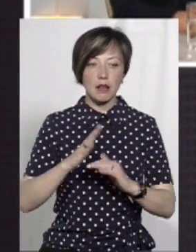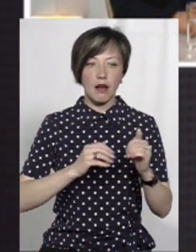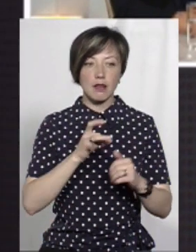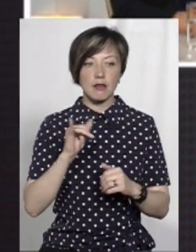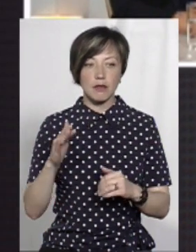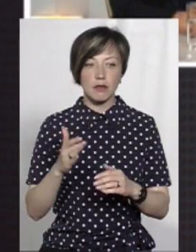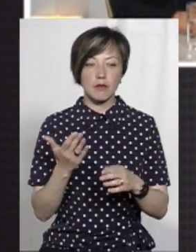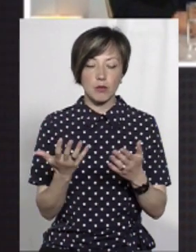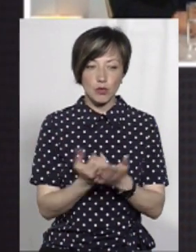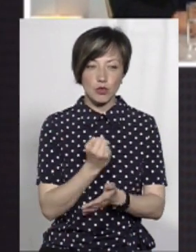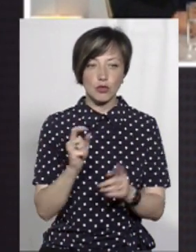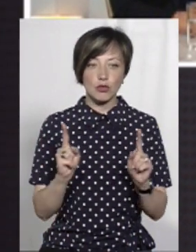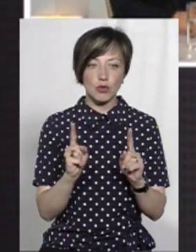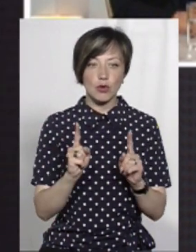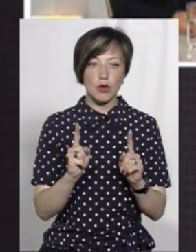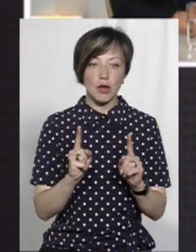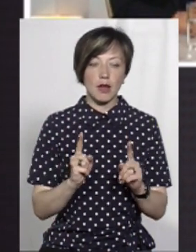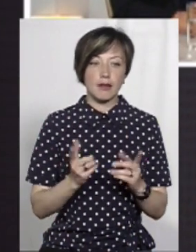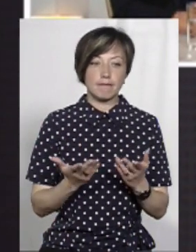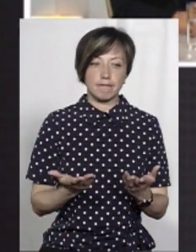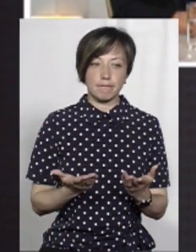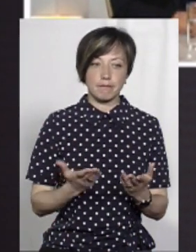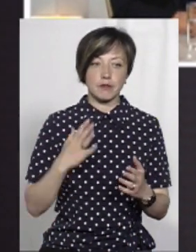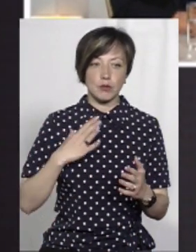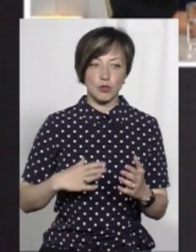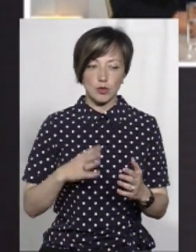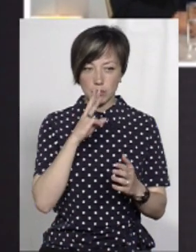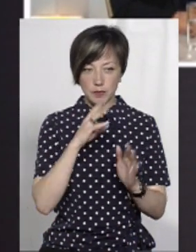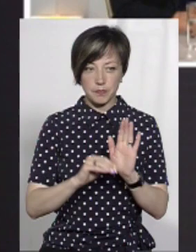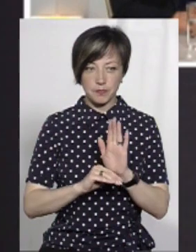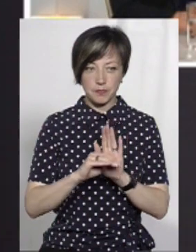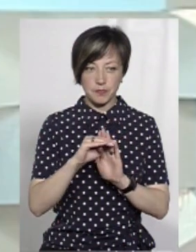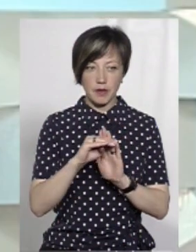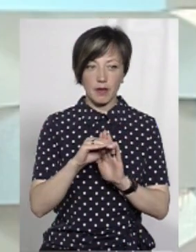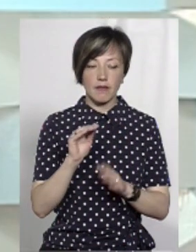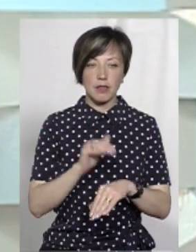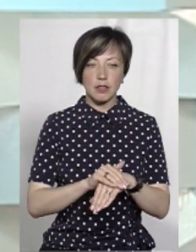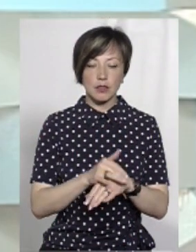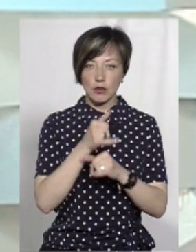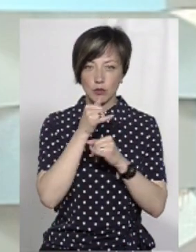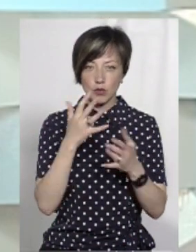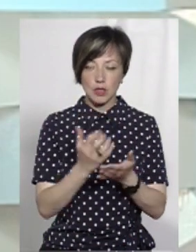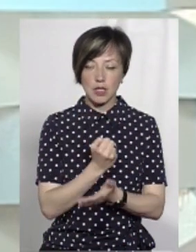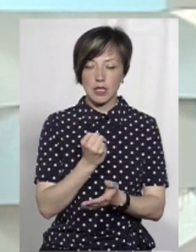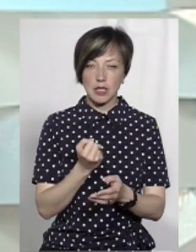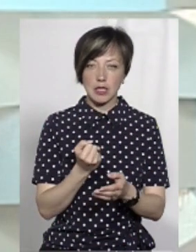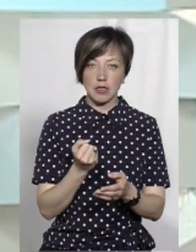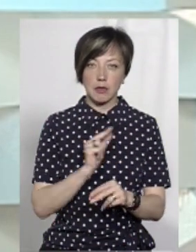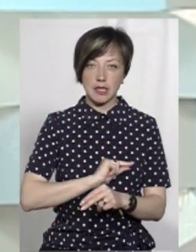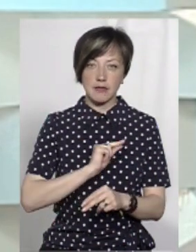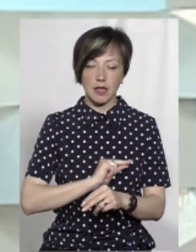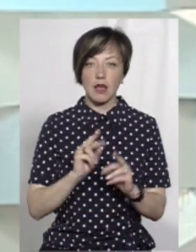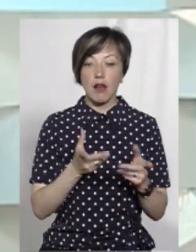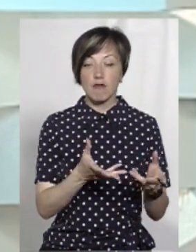продукує те, що роботодавці змушені піднімати заробітну плату, тому що, фактично, вони не можуть знайти на це. Тобто,